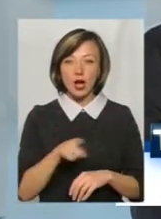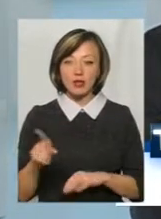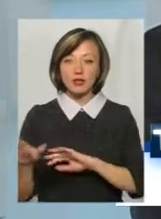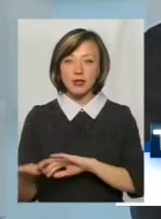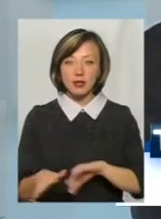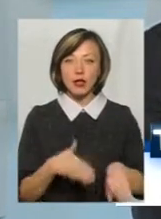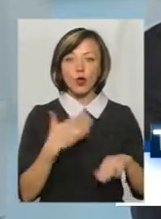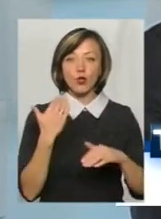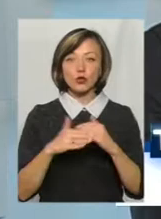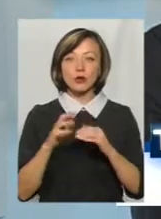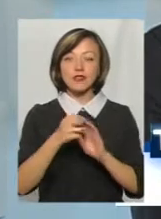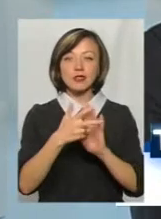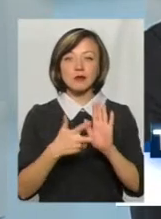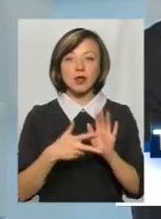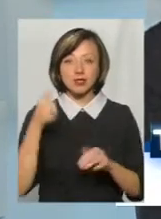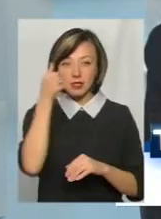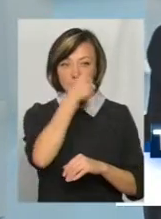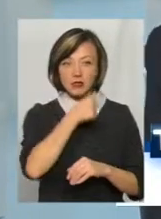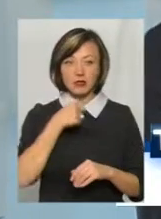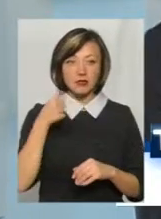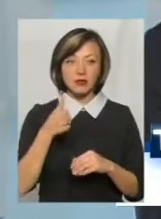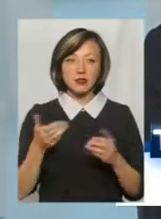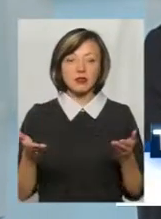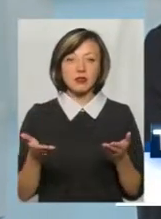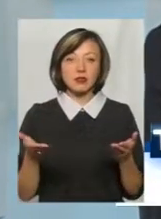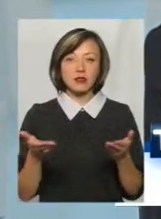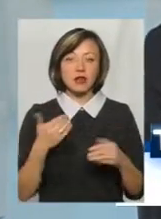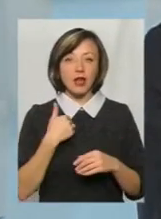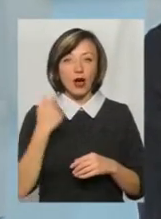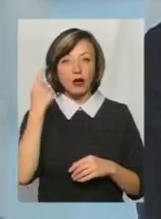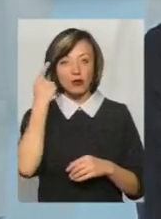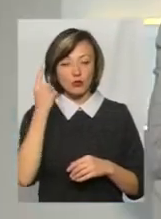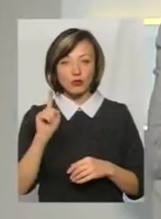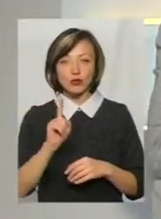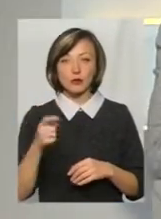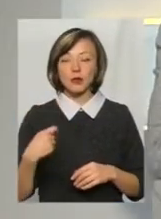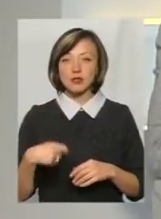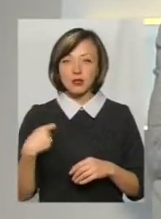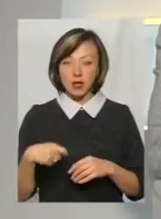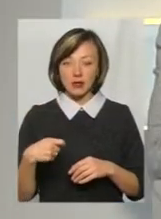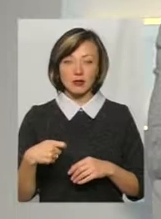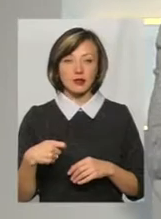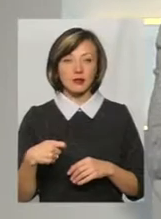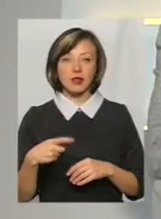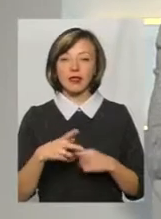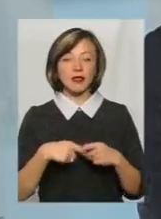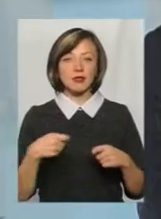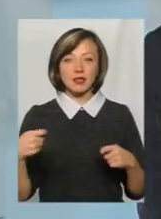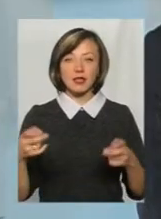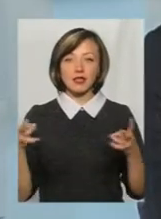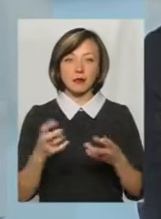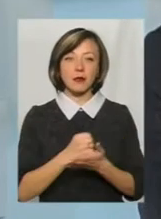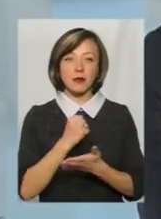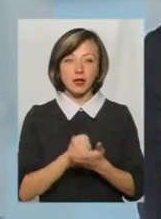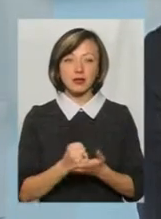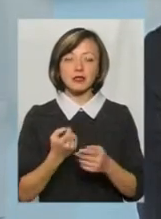-й рік. Ну, я думаю, що... Там затянеться... Президент не затянеться, треба прийняти.